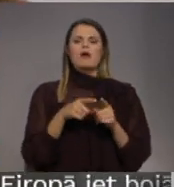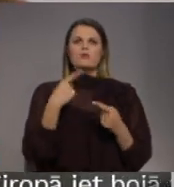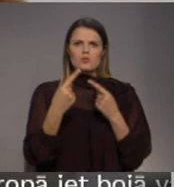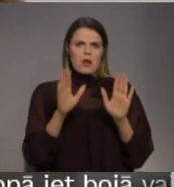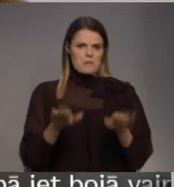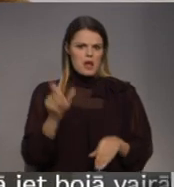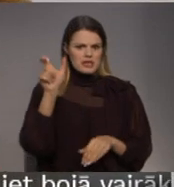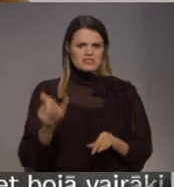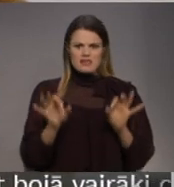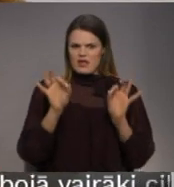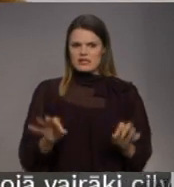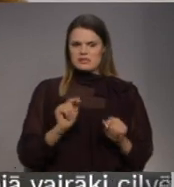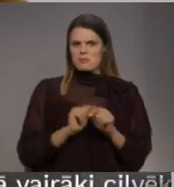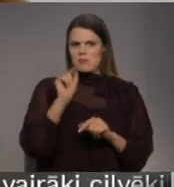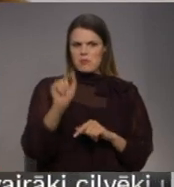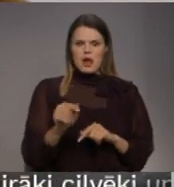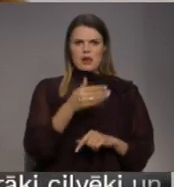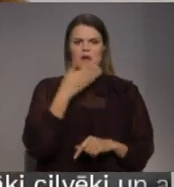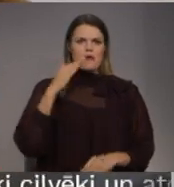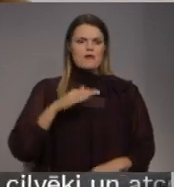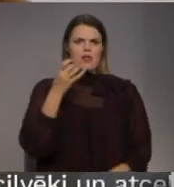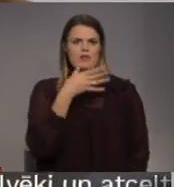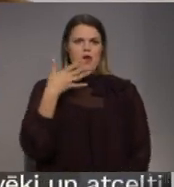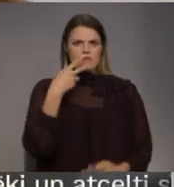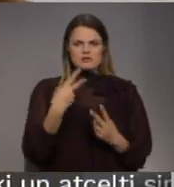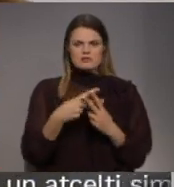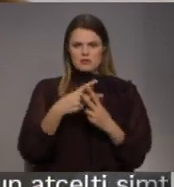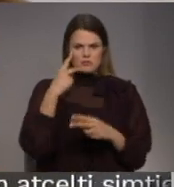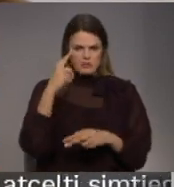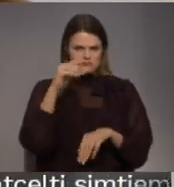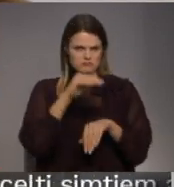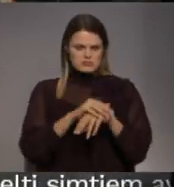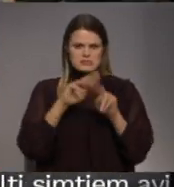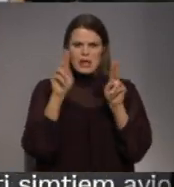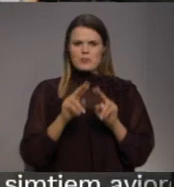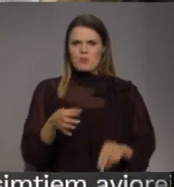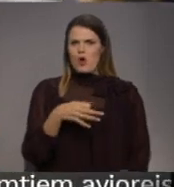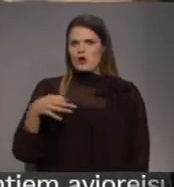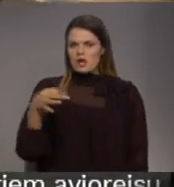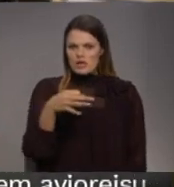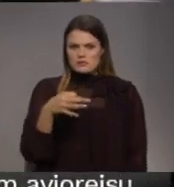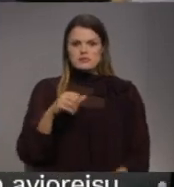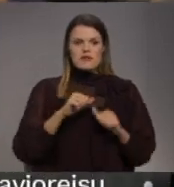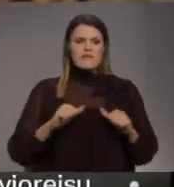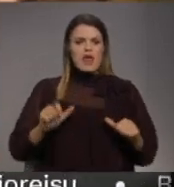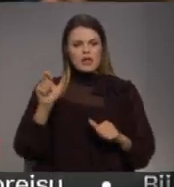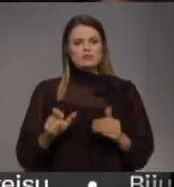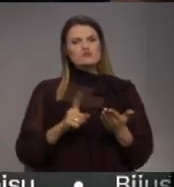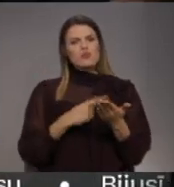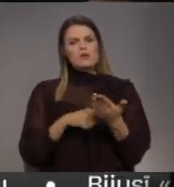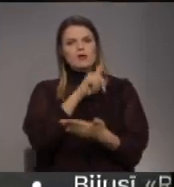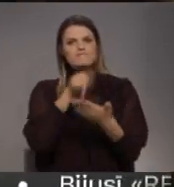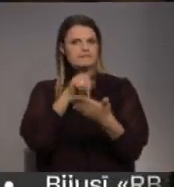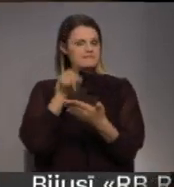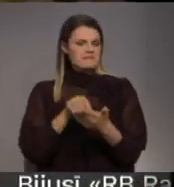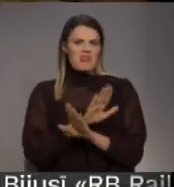cilvēktiesību pārkāpumiem, ko Dienvidāfrikas cietumos fiksējušas starptautiskas organizācijas. Vēstnieks uz žurnālistu jautājumiem